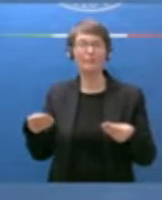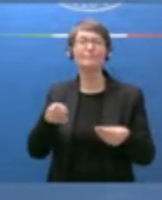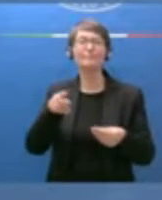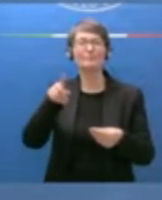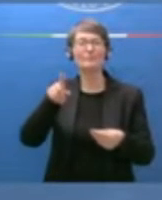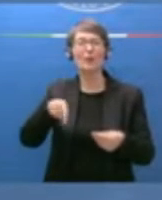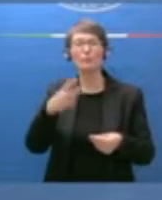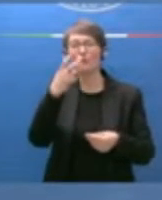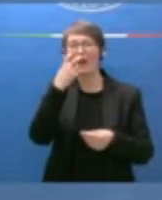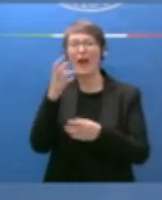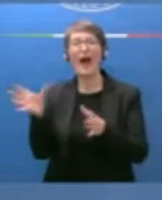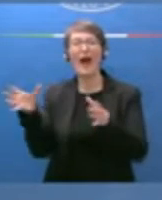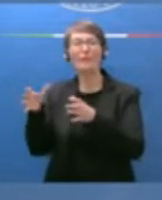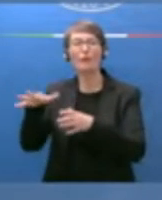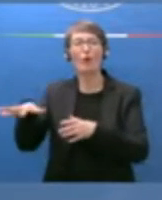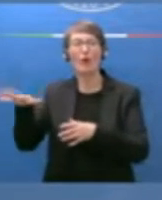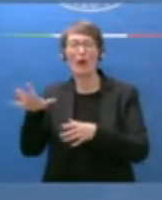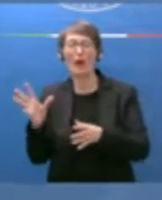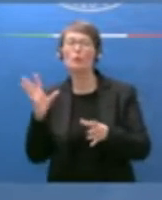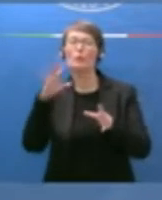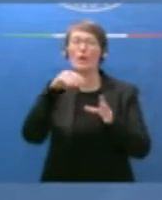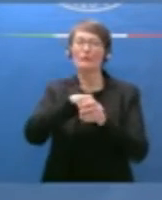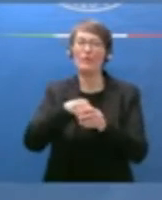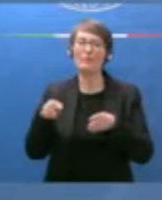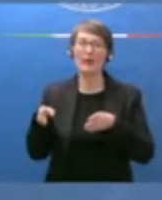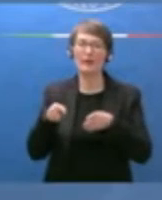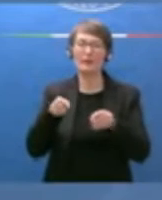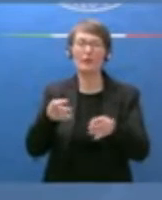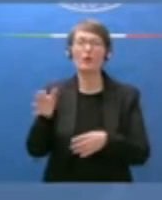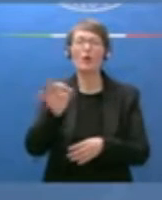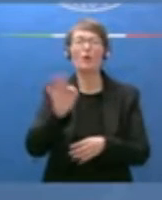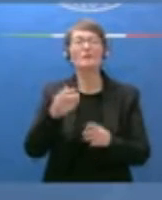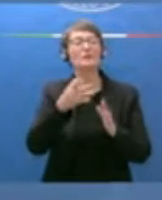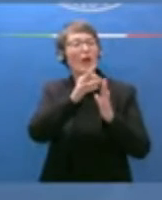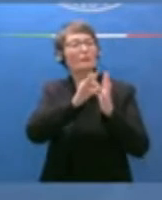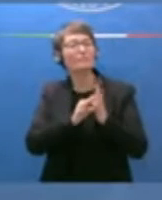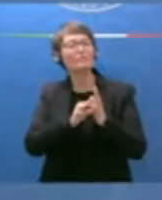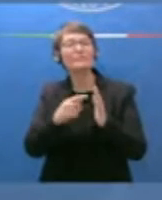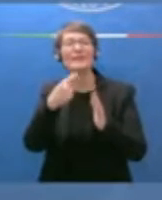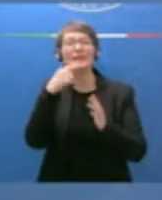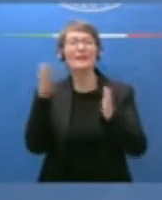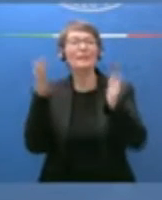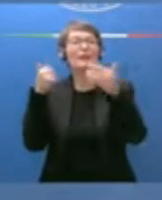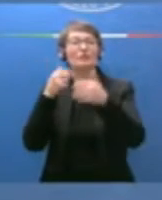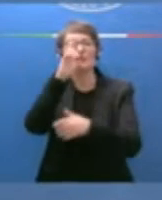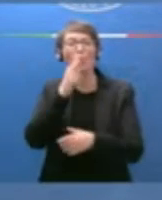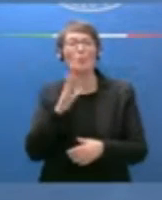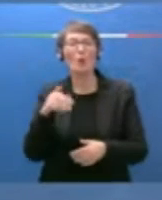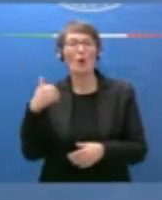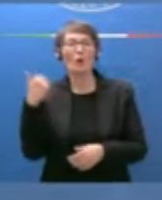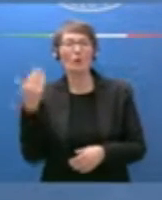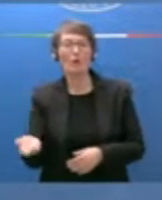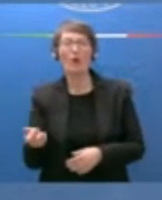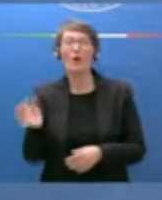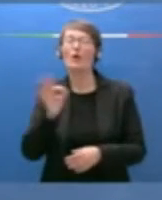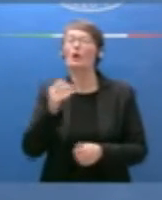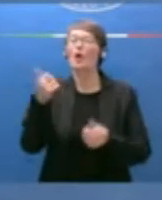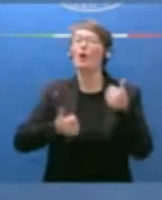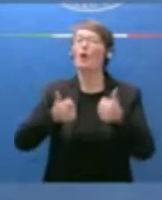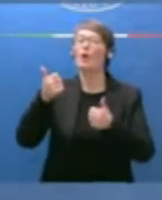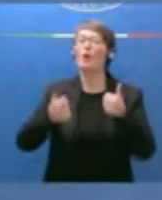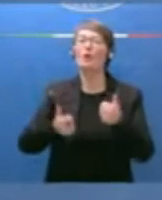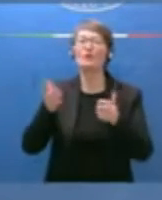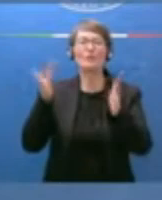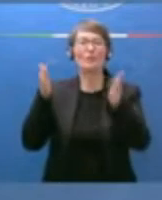percorsi, la disciplina dei magistrati fuori ruolo, il concorso per l'accesso alla magistratura e